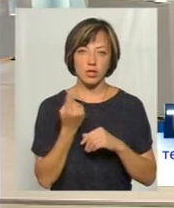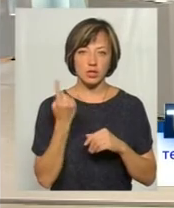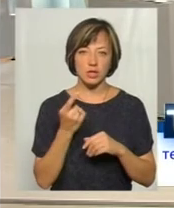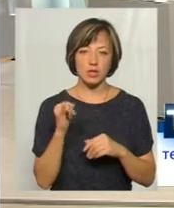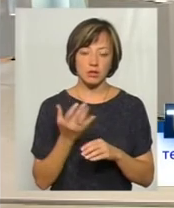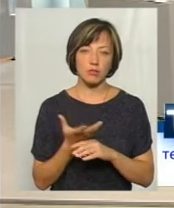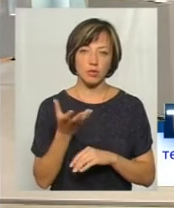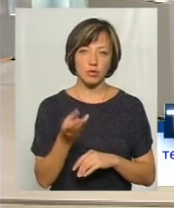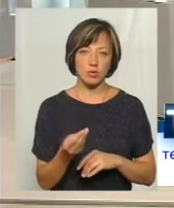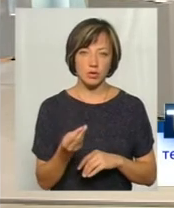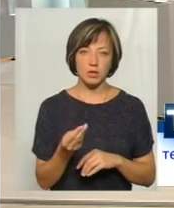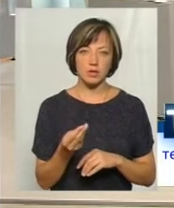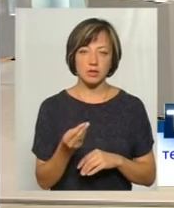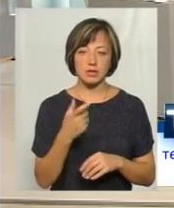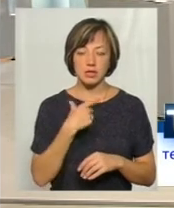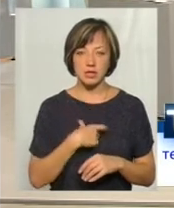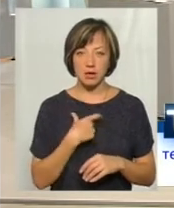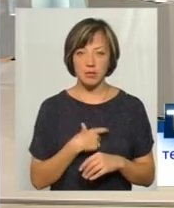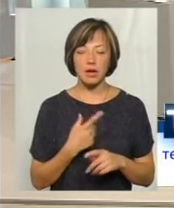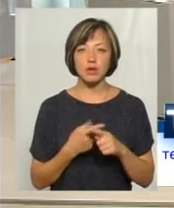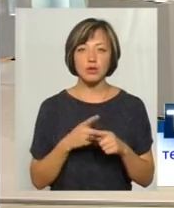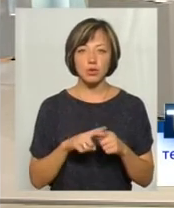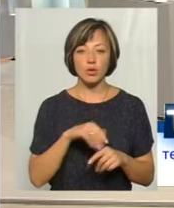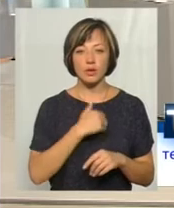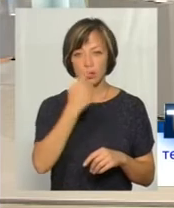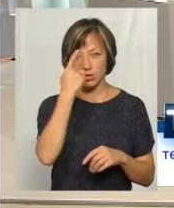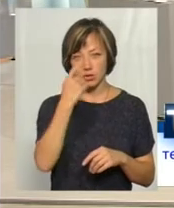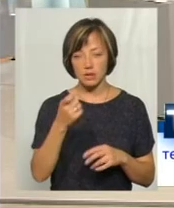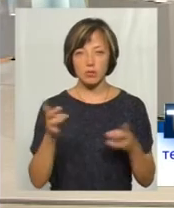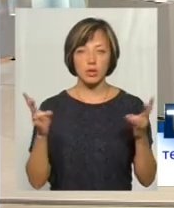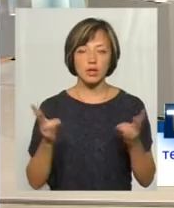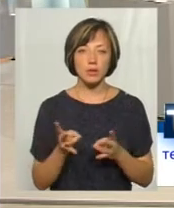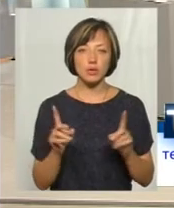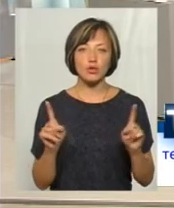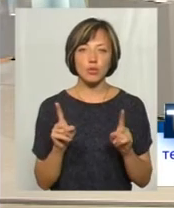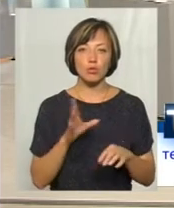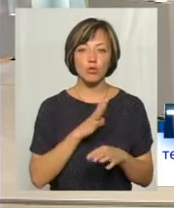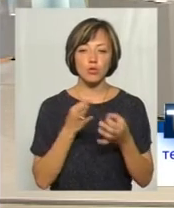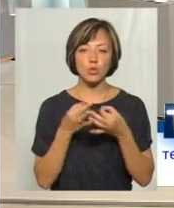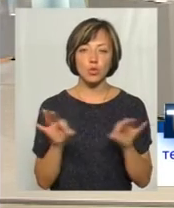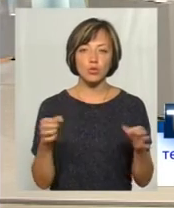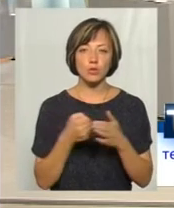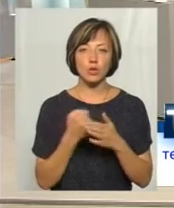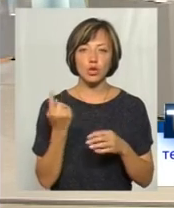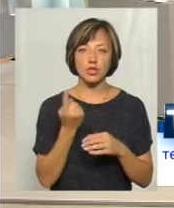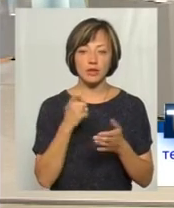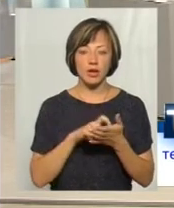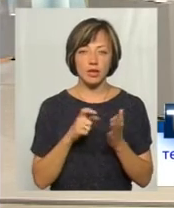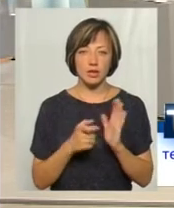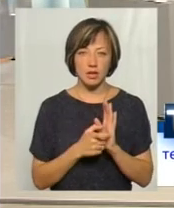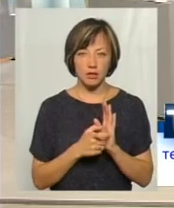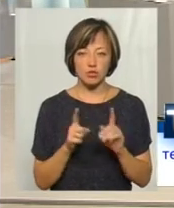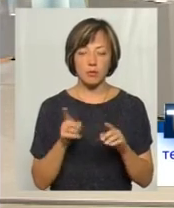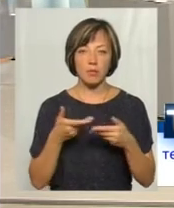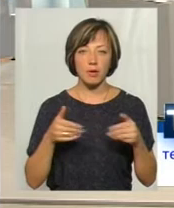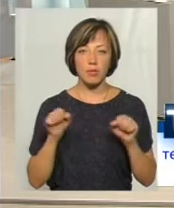І вони платять вже, виходить, за себе. Для цього, хотів би наголосити, потрібно, щоб був доступ до лічильників квартирних, щоб ми